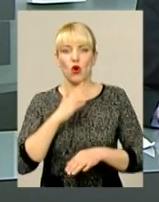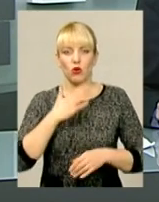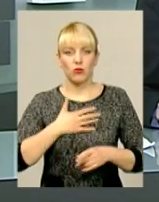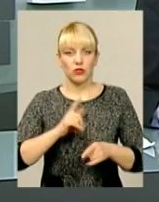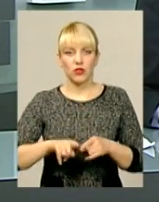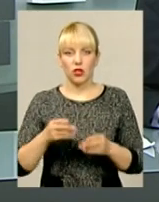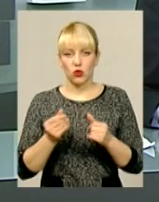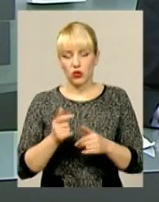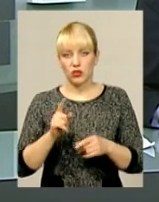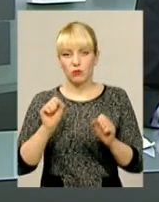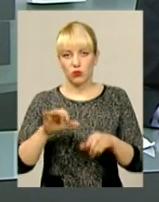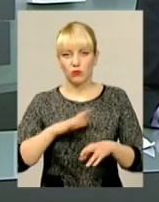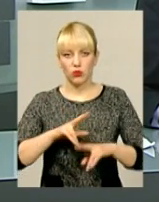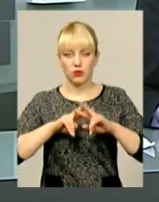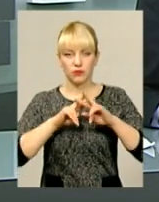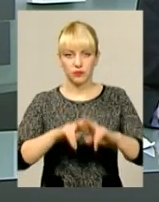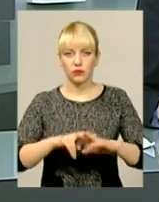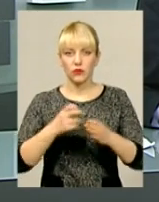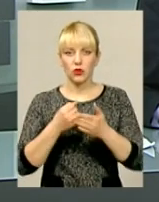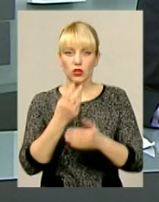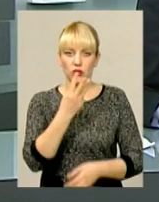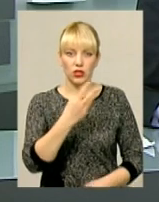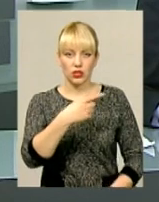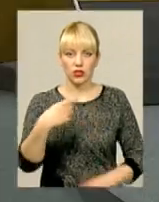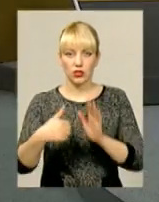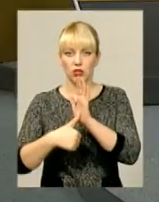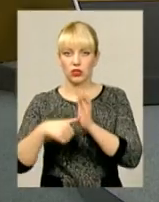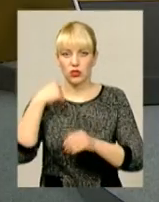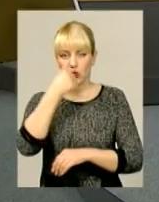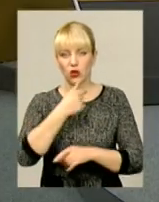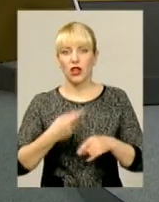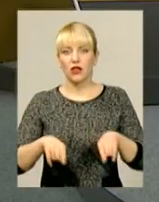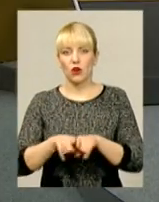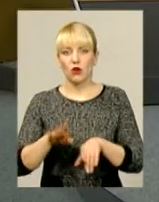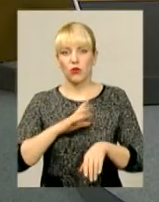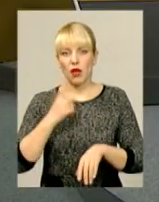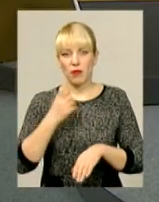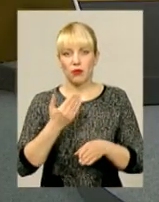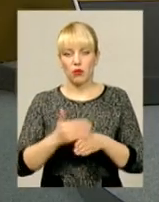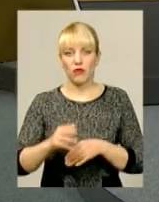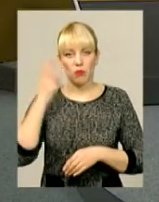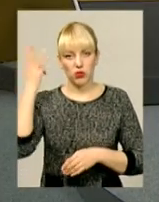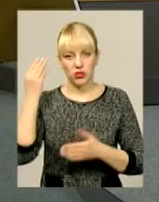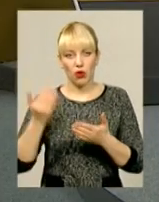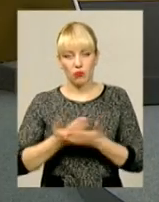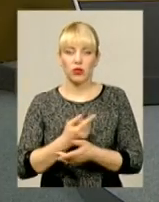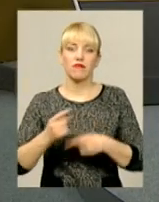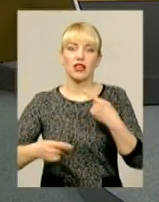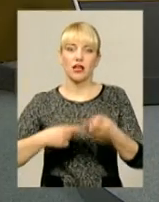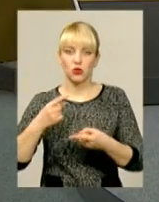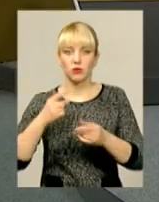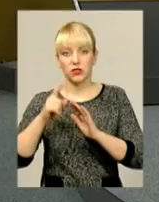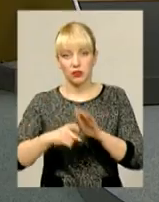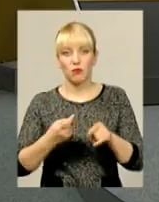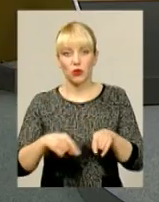світить позбавлення волі на строк від трьох до шести років. Саме такою була перша половина подільської панорами. У наступній